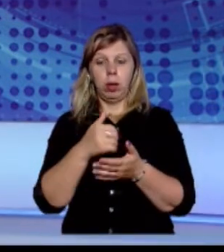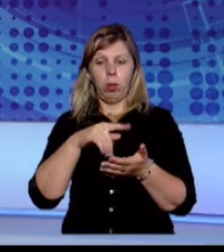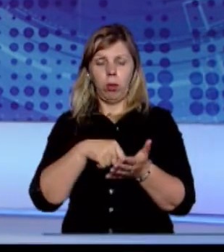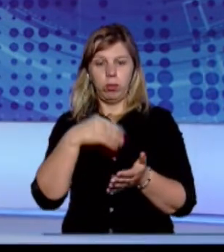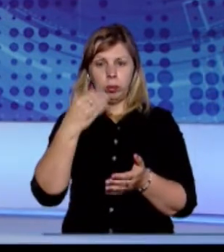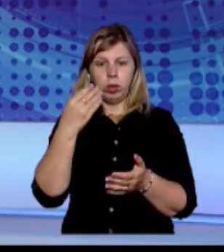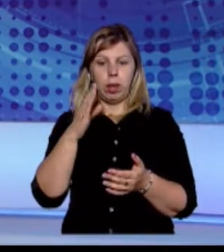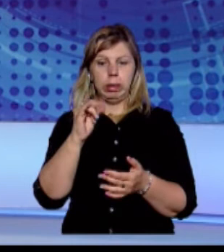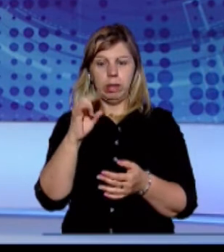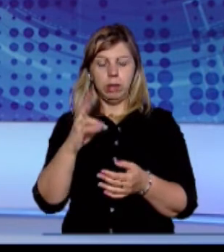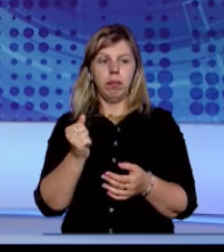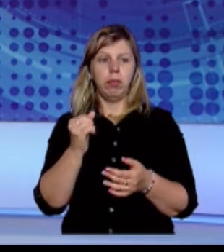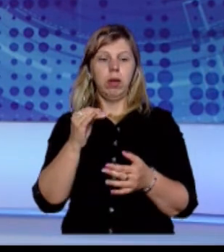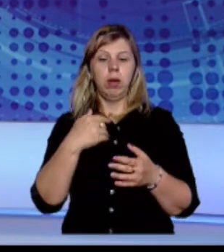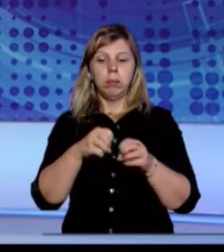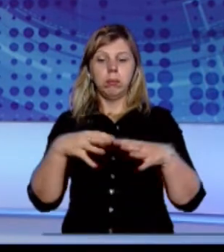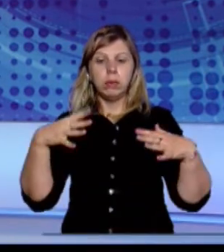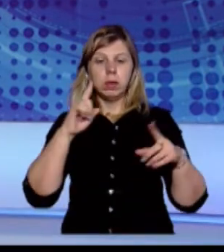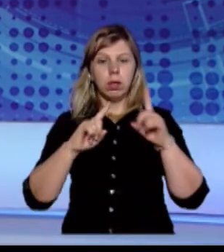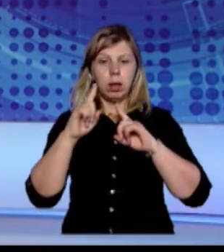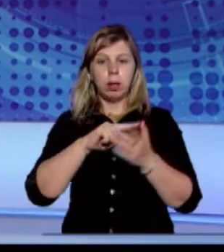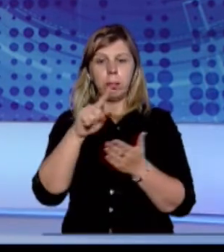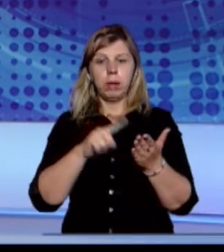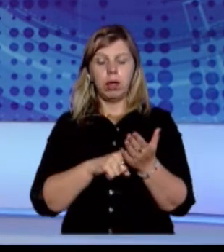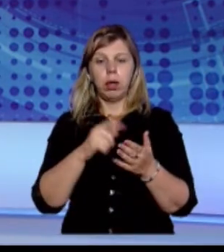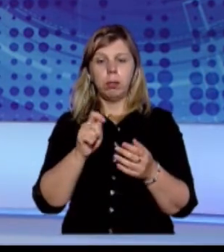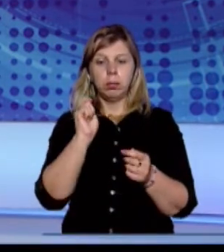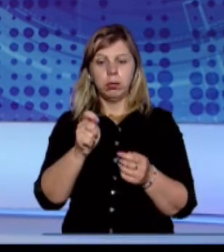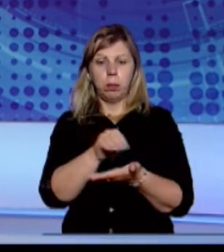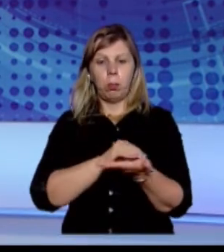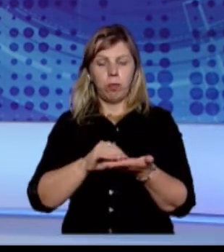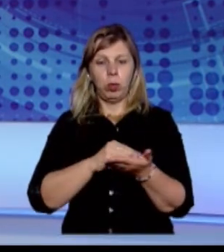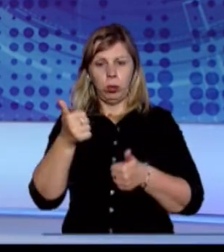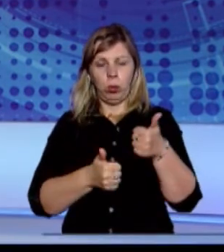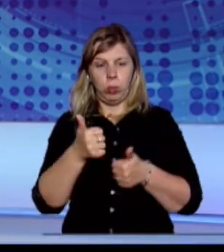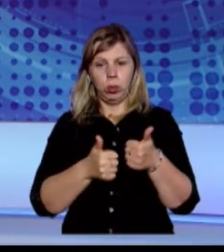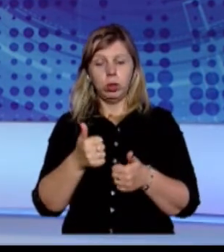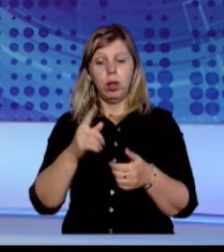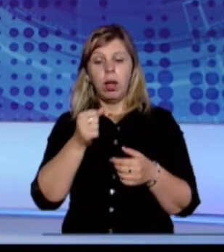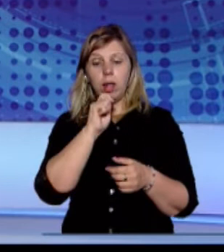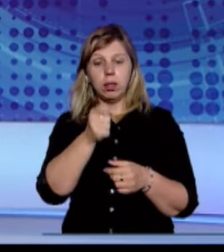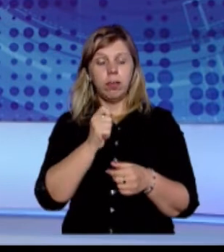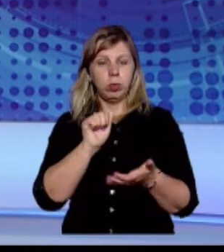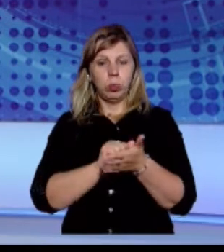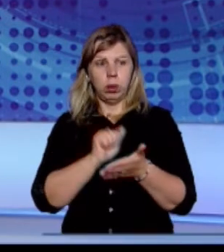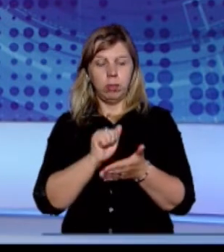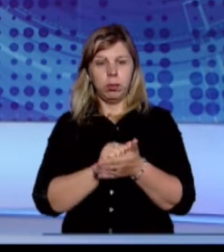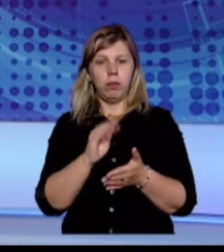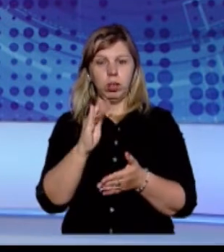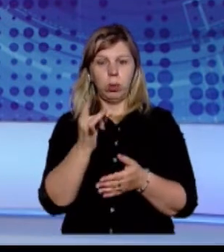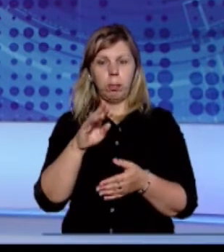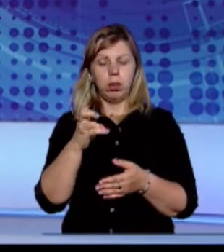Андрієв розпорядився винести на сесію міськради питання про призначення повторного конкурсу. В інтерв'ю журналістам Суспільного